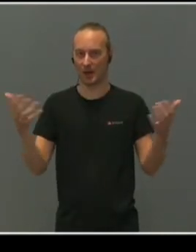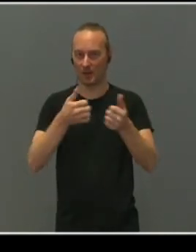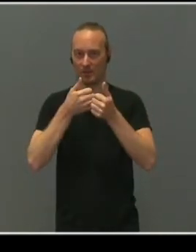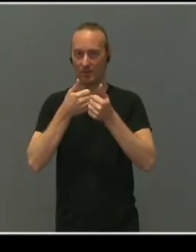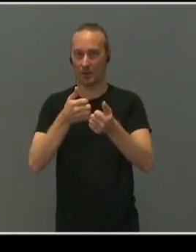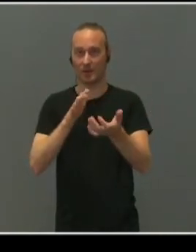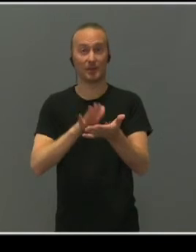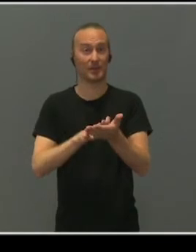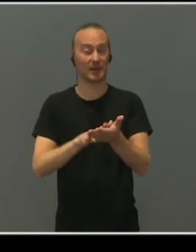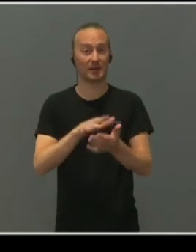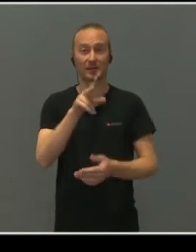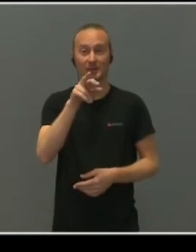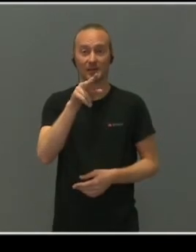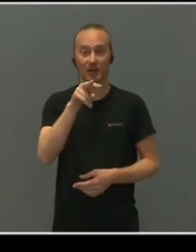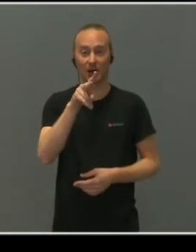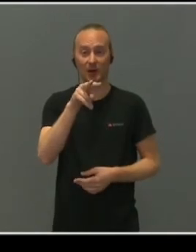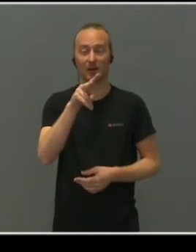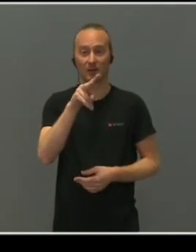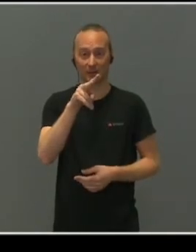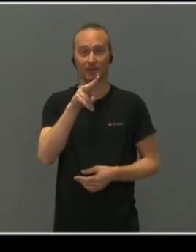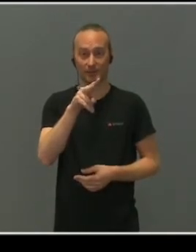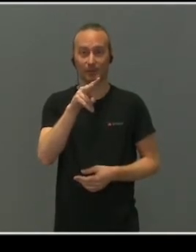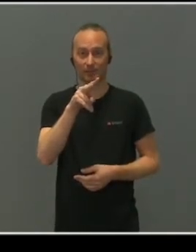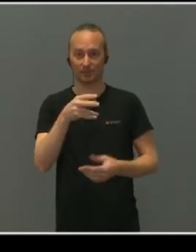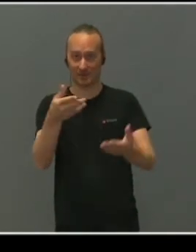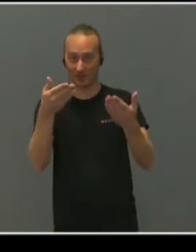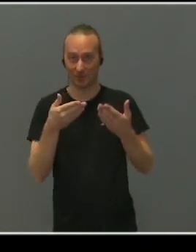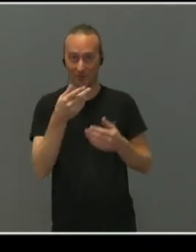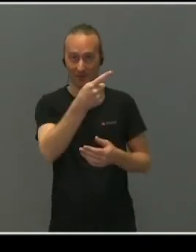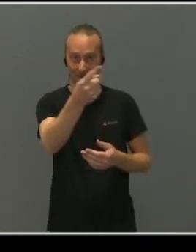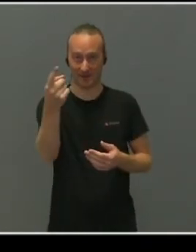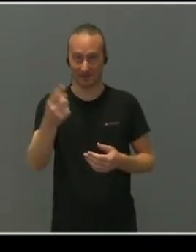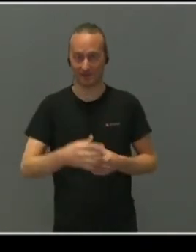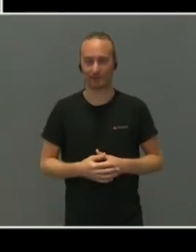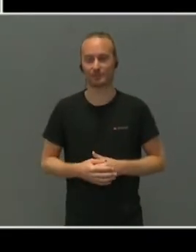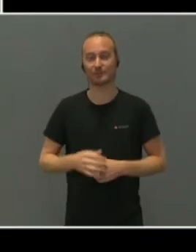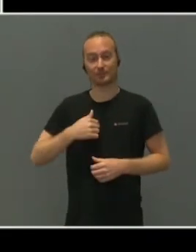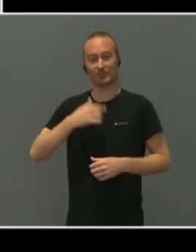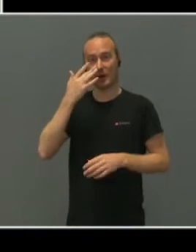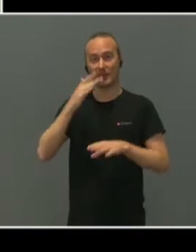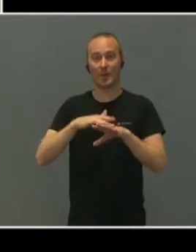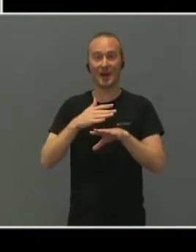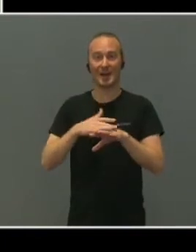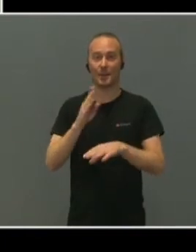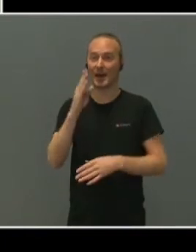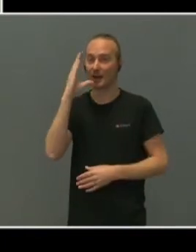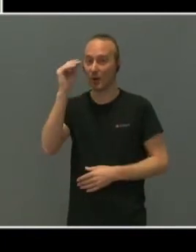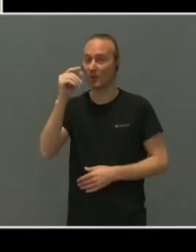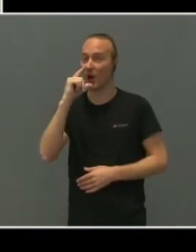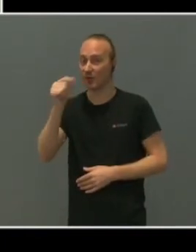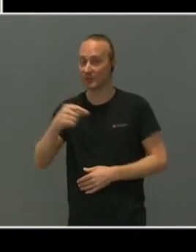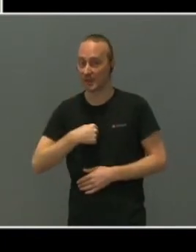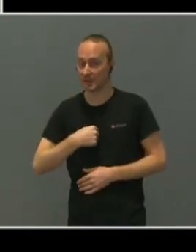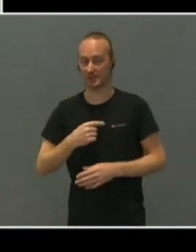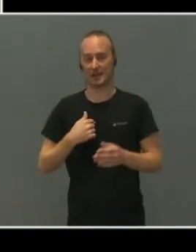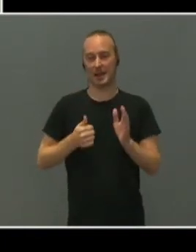konferansen digitalt, så også velkommen til det. Hei, mitt navn er Marie Bækman Hansen, og jeg leder